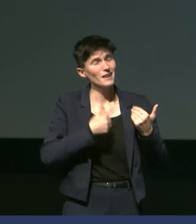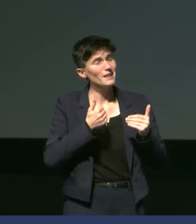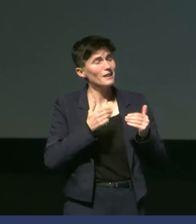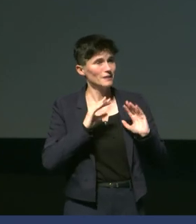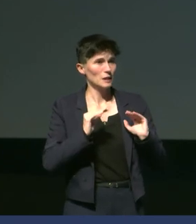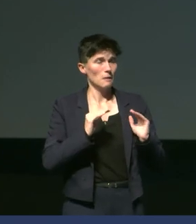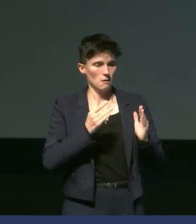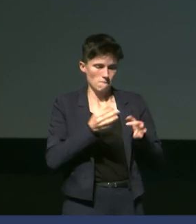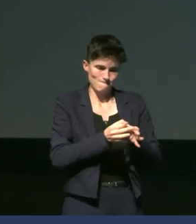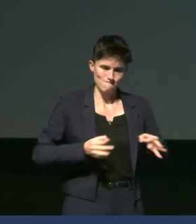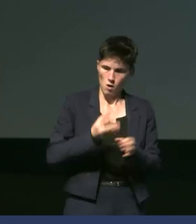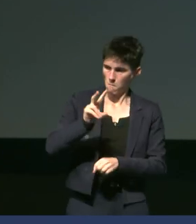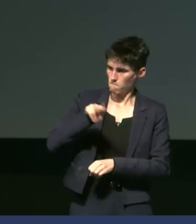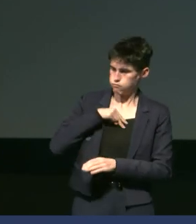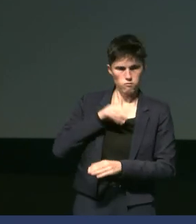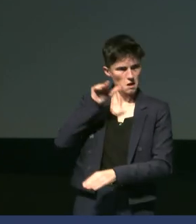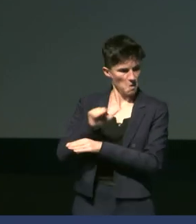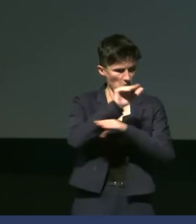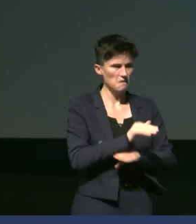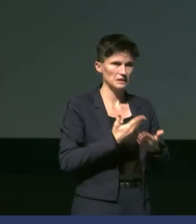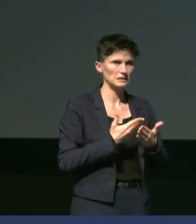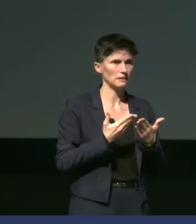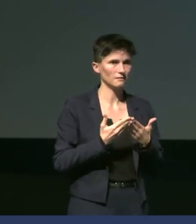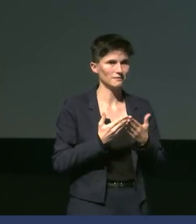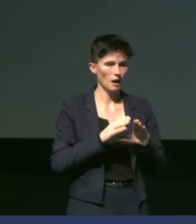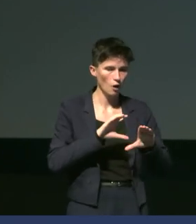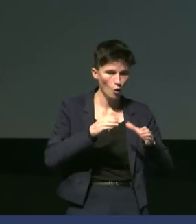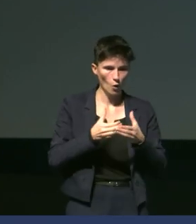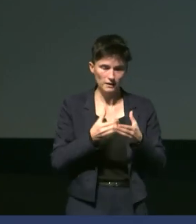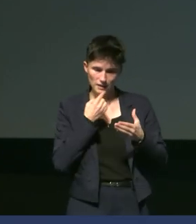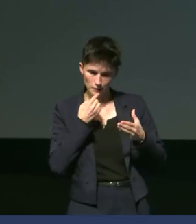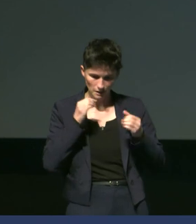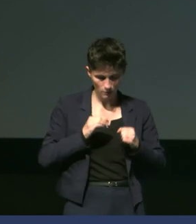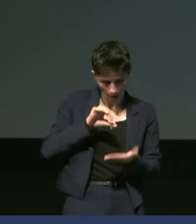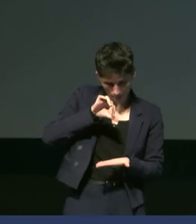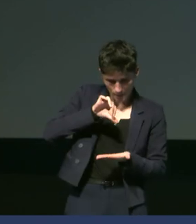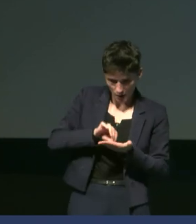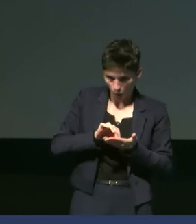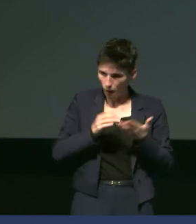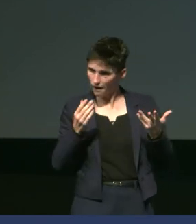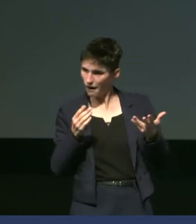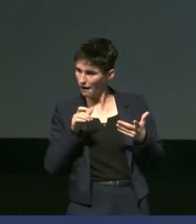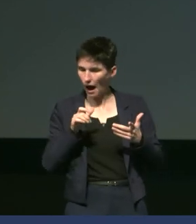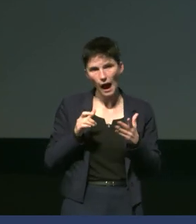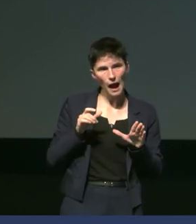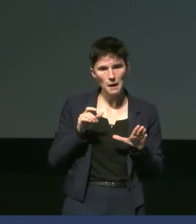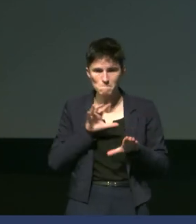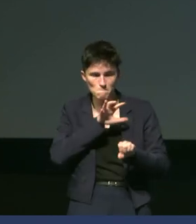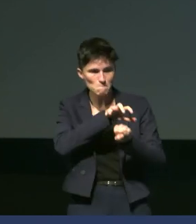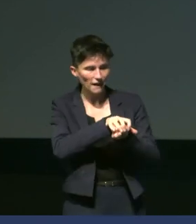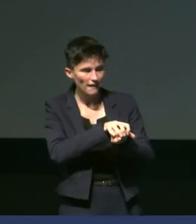mon territoire. L'avantage d'être en colonie, c'est l'effet de groupe. C'est que quand on est au milieu de cette colonie, le prédateur va avoir beaucoup